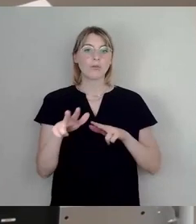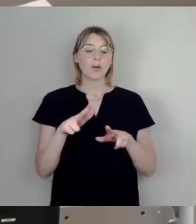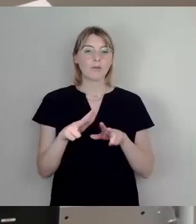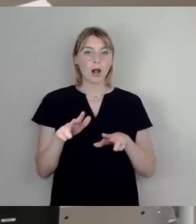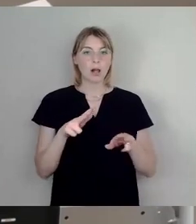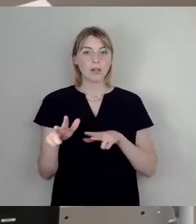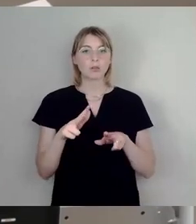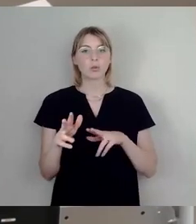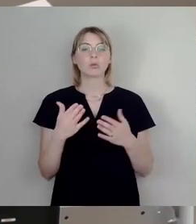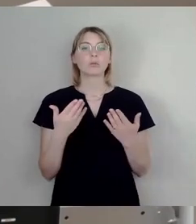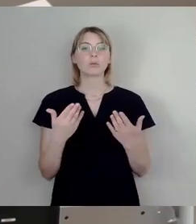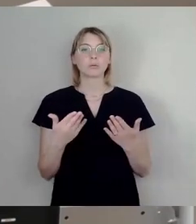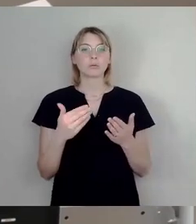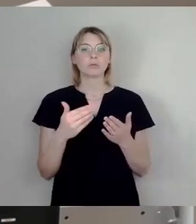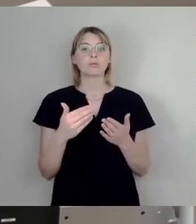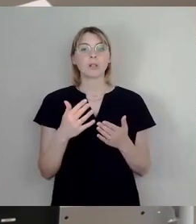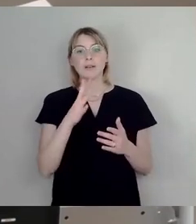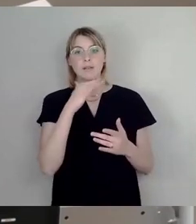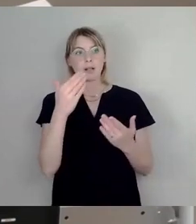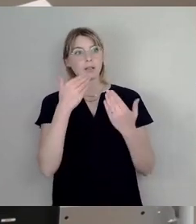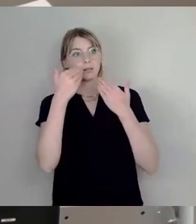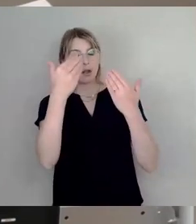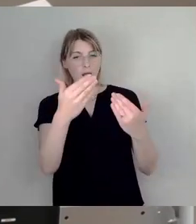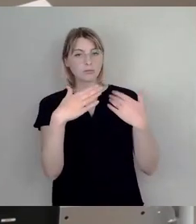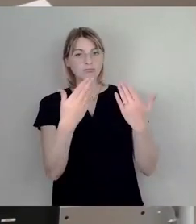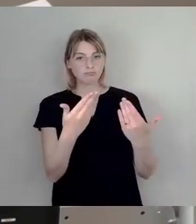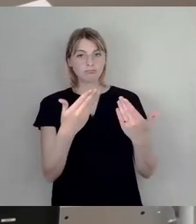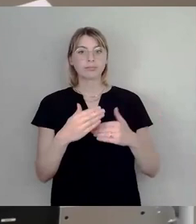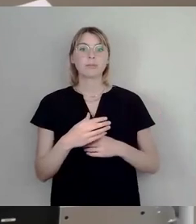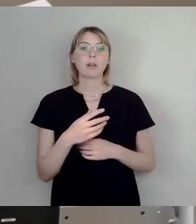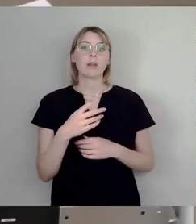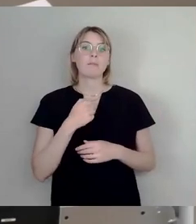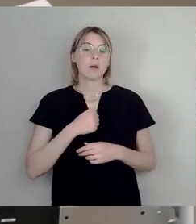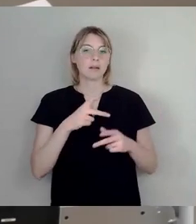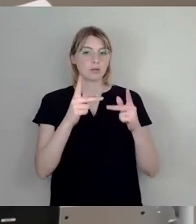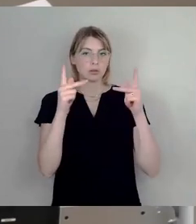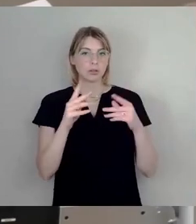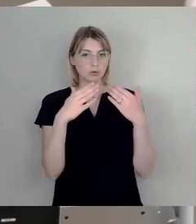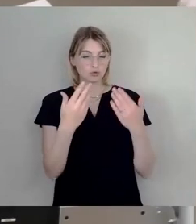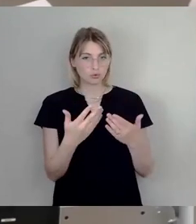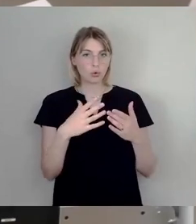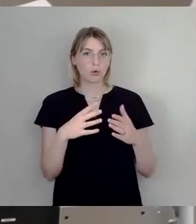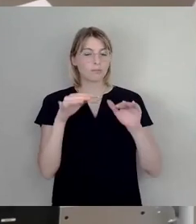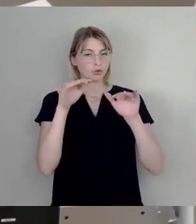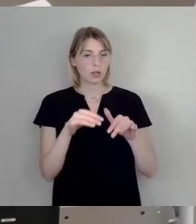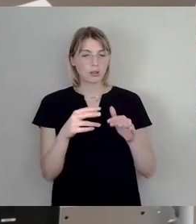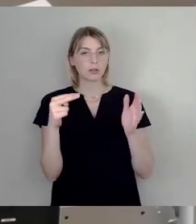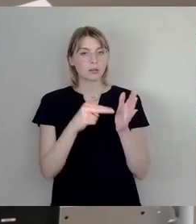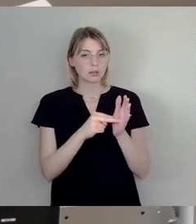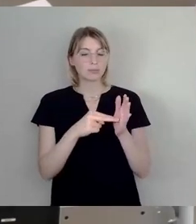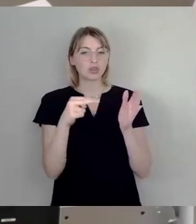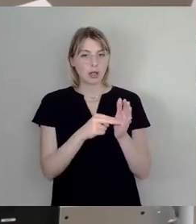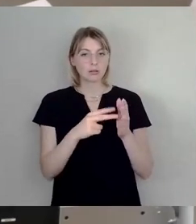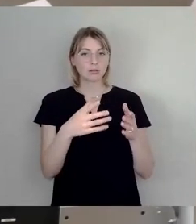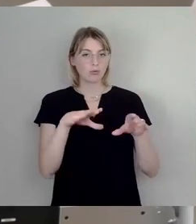-Konzeptes insgesamt bedanken. Das ist eine gute Bestandsaufnahme, die uns ermöglicht hat, gute Beschlüsse oder gute Diskussionen